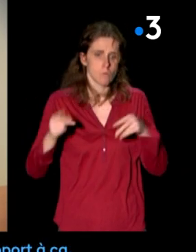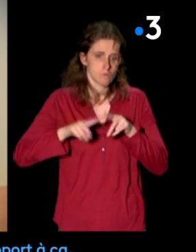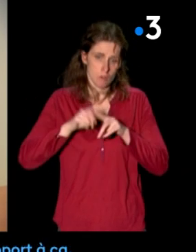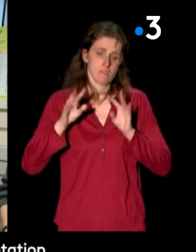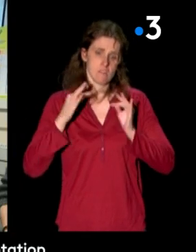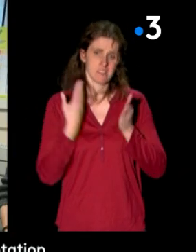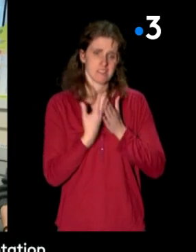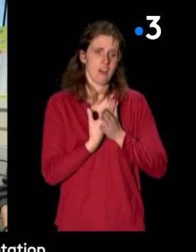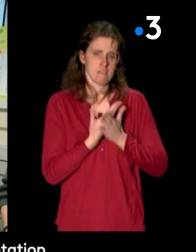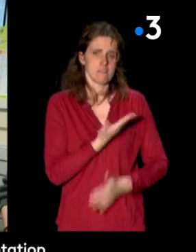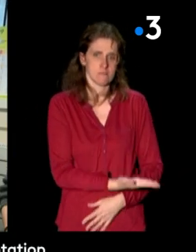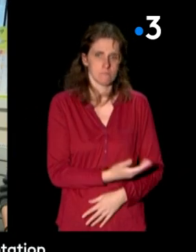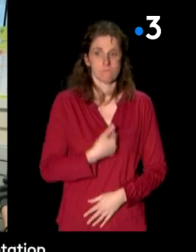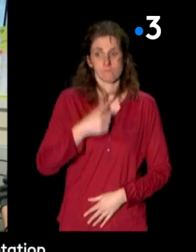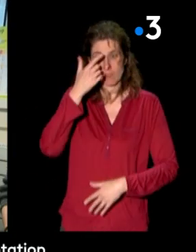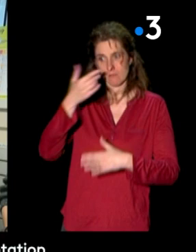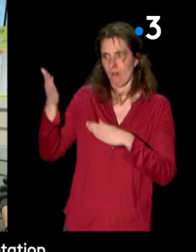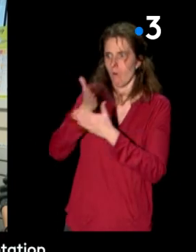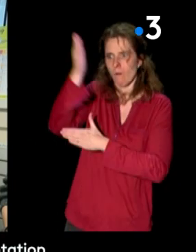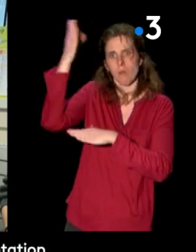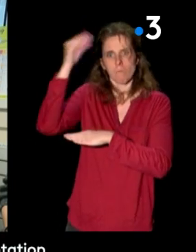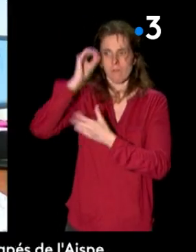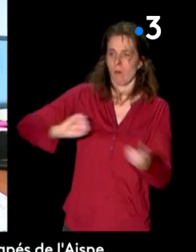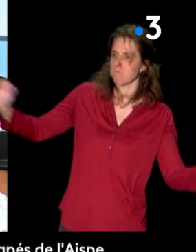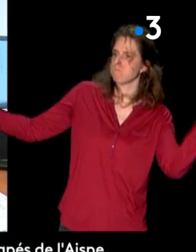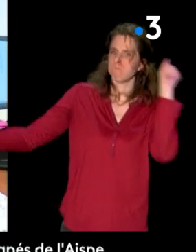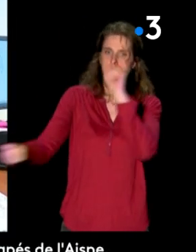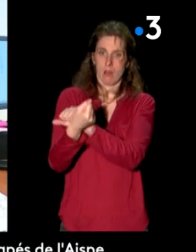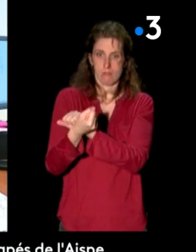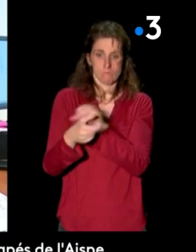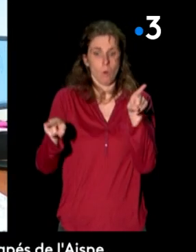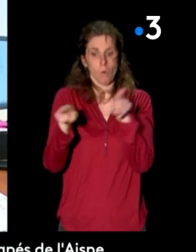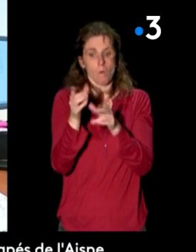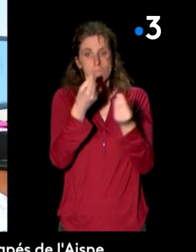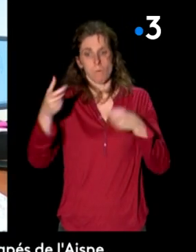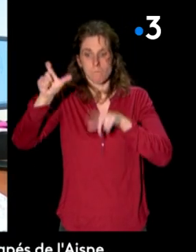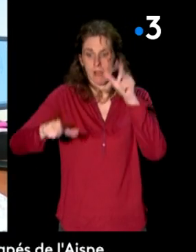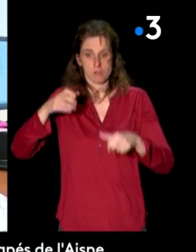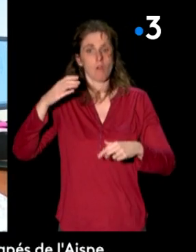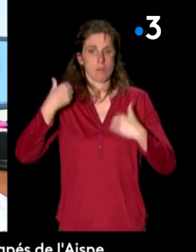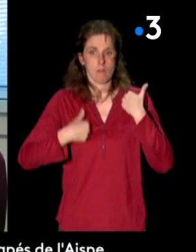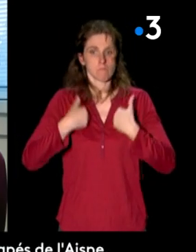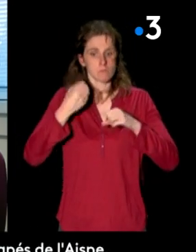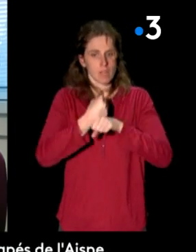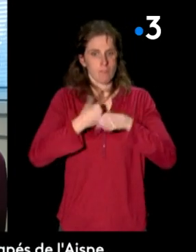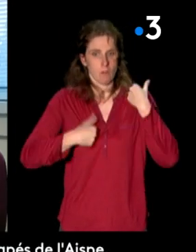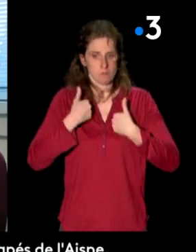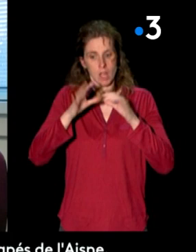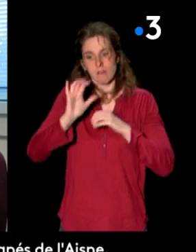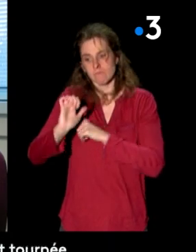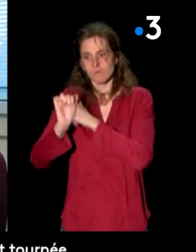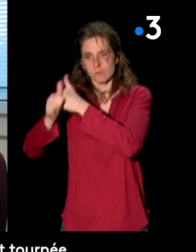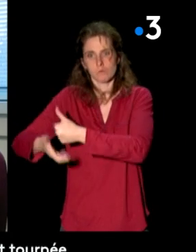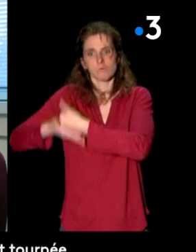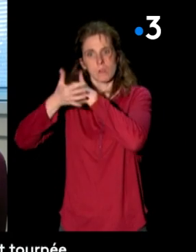par rapport à ça. Un véritable changement d'orientation professionnelle. Comme de nombreux travailleurs handicapés de l'Aisne, Dorine est suivie par l'association Cap